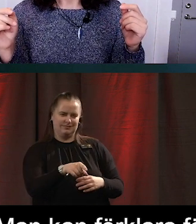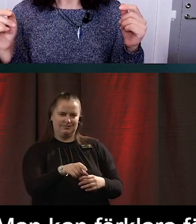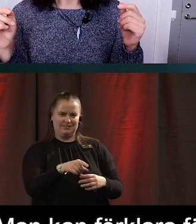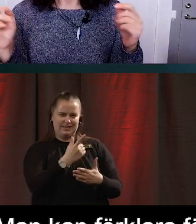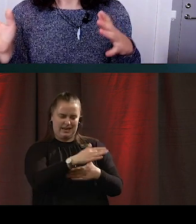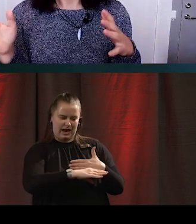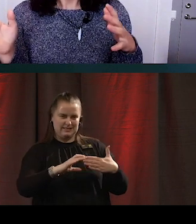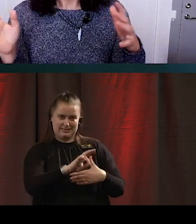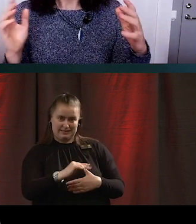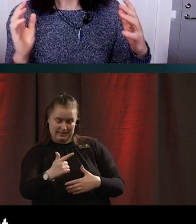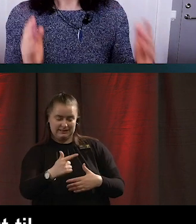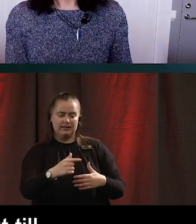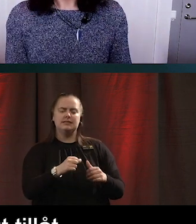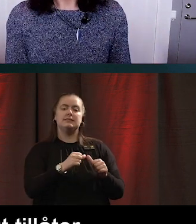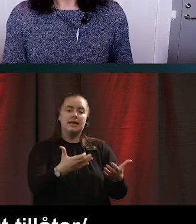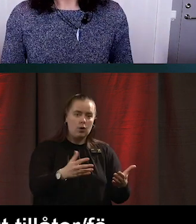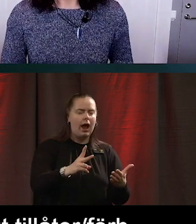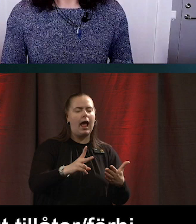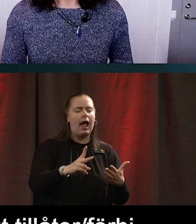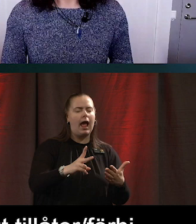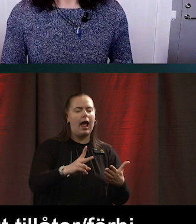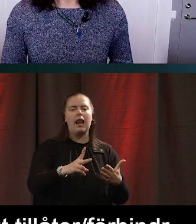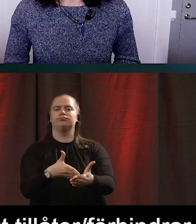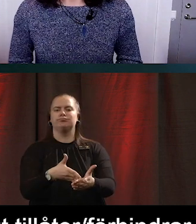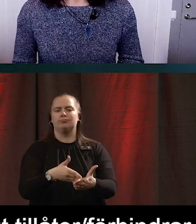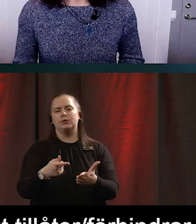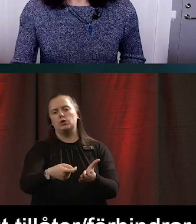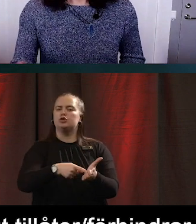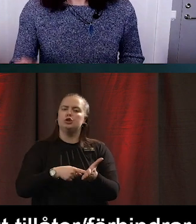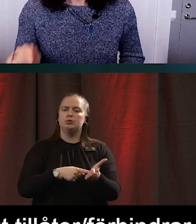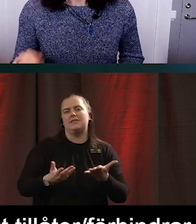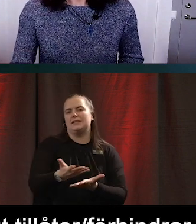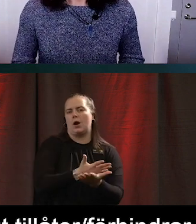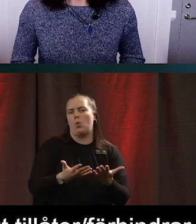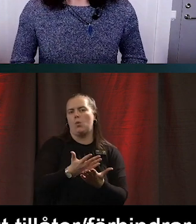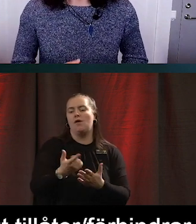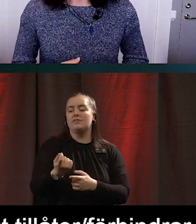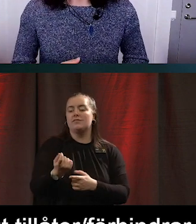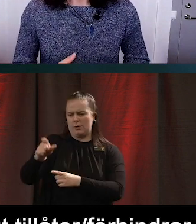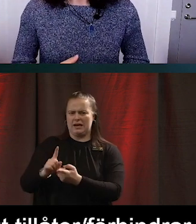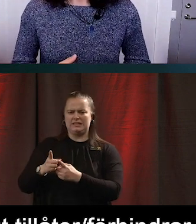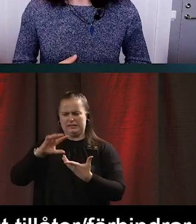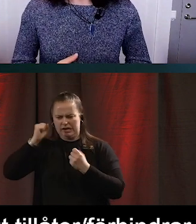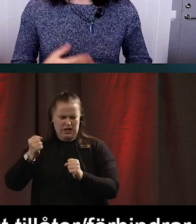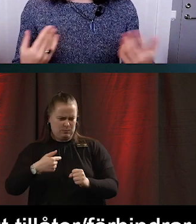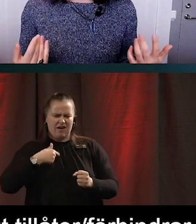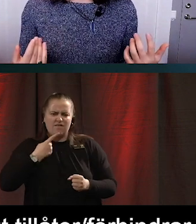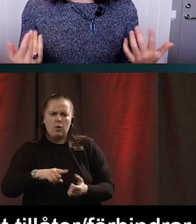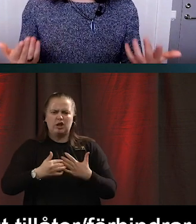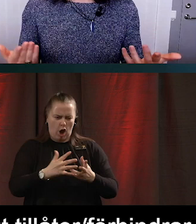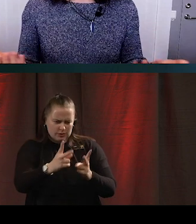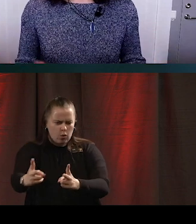avsiktligt tillåter eller förhindrar. För ibland kan folk bli frustrerade på att jag får ju inte det som jag vill.